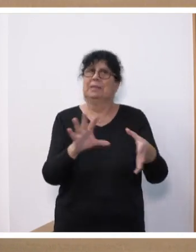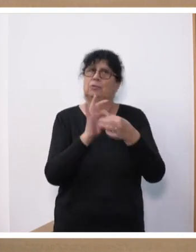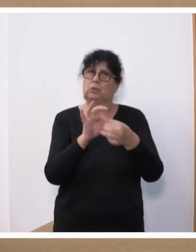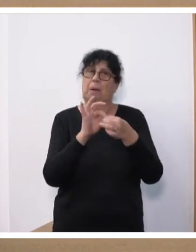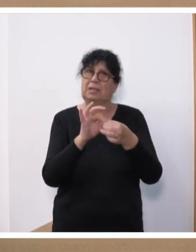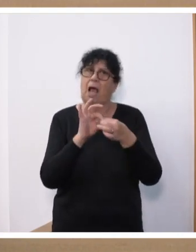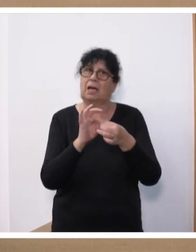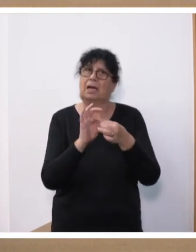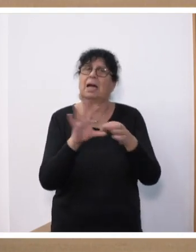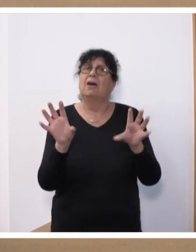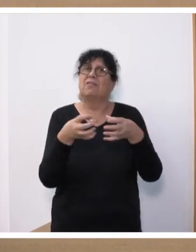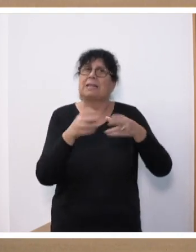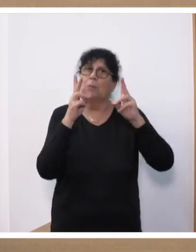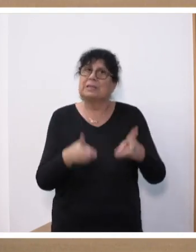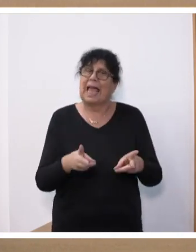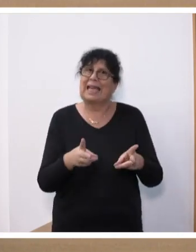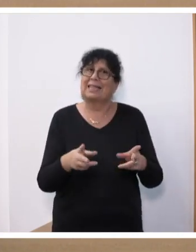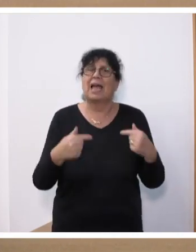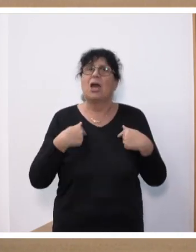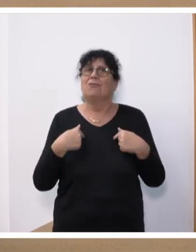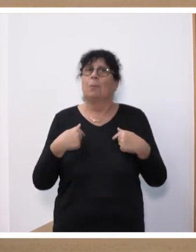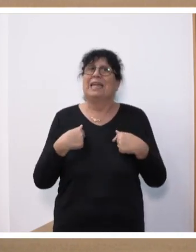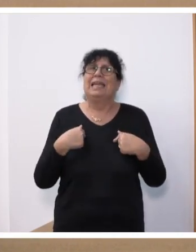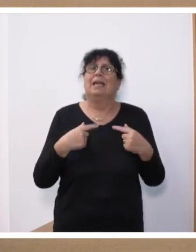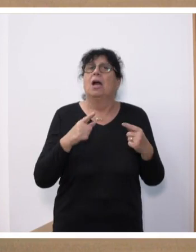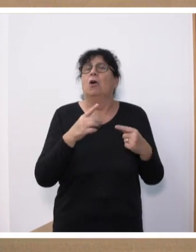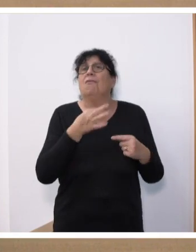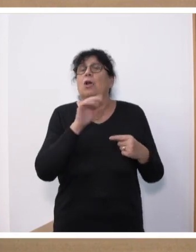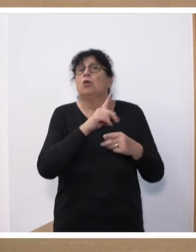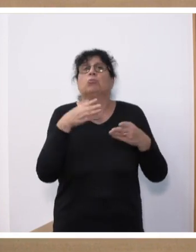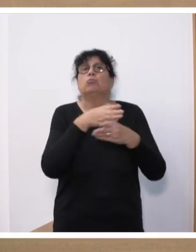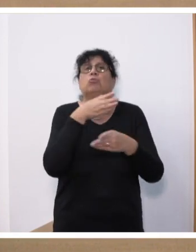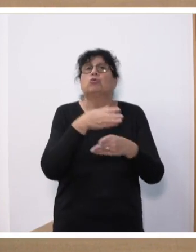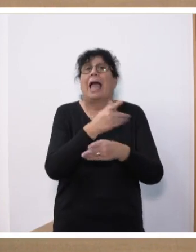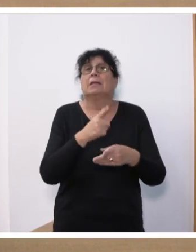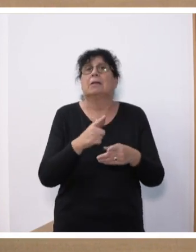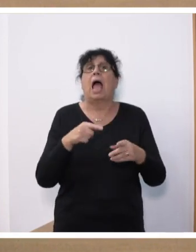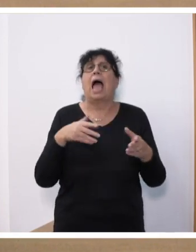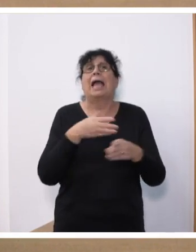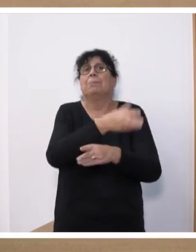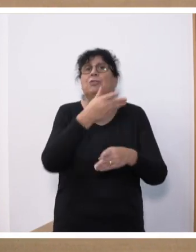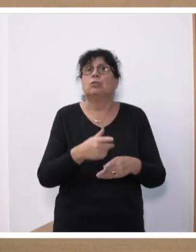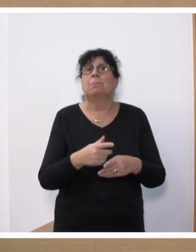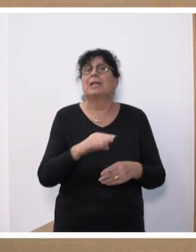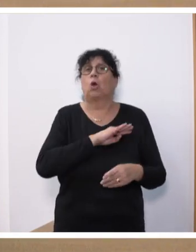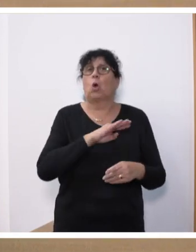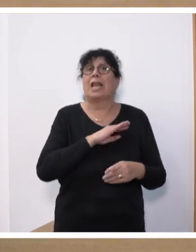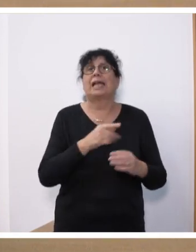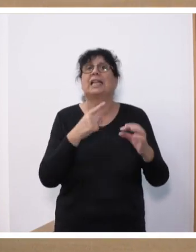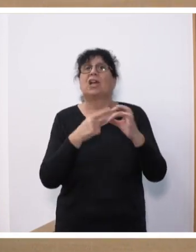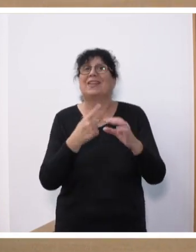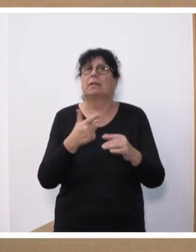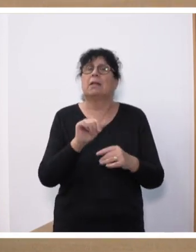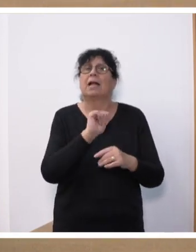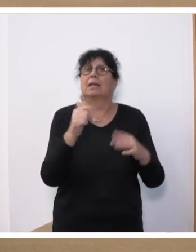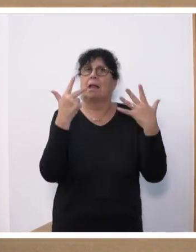Versammlungsrecht und gehen, ich will mich da gar nicht in Ihren Streit einmischen, den Sie mit der Kollegin Quinten hatten, von Artikel